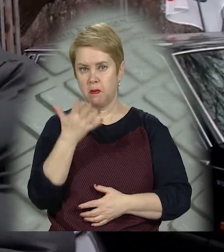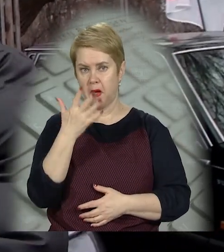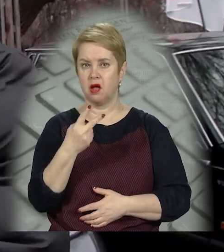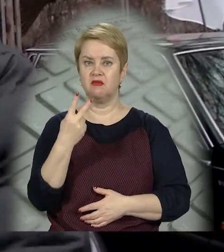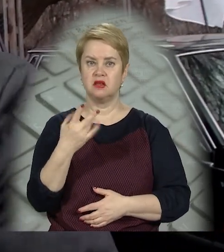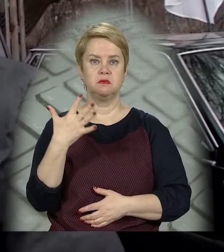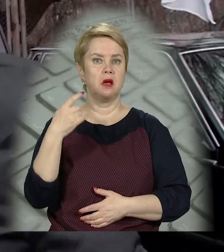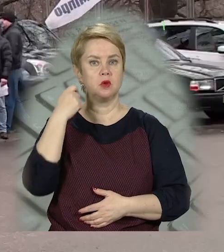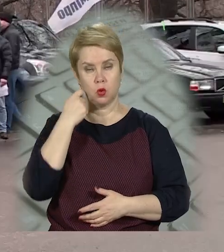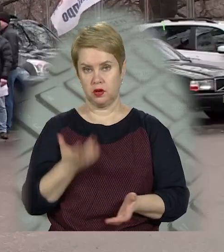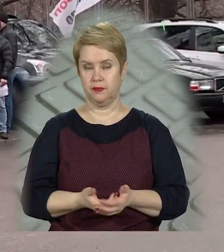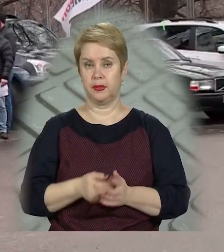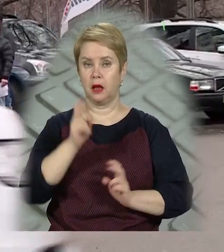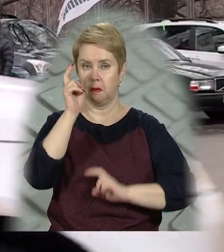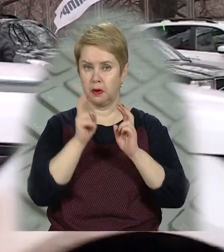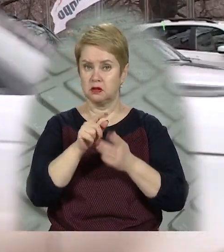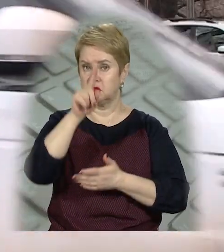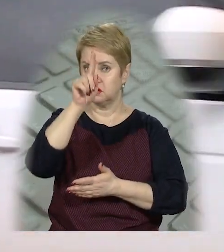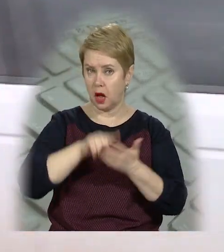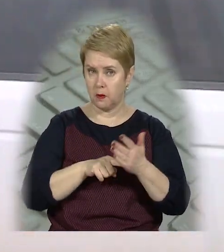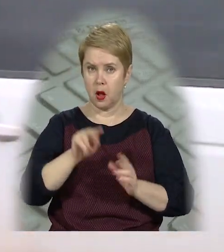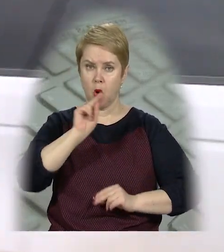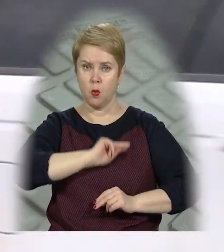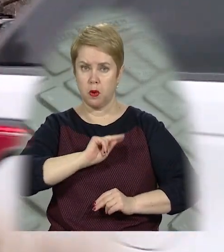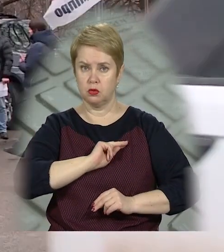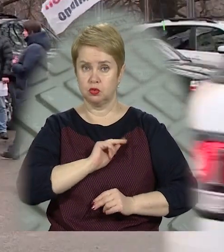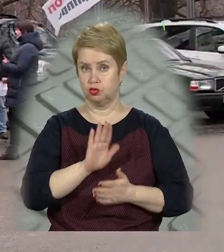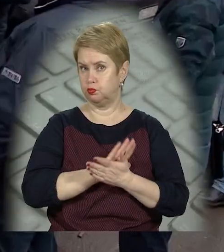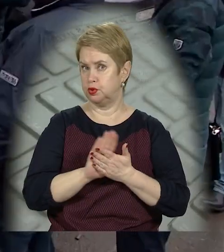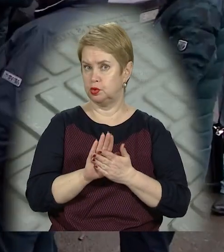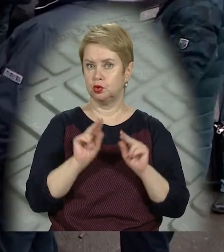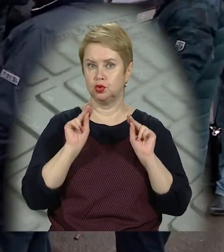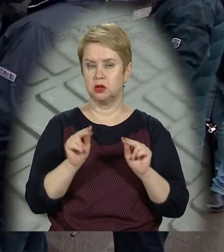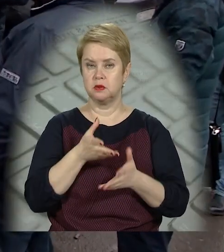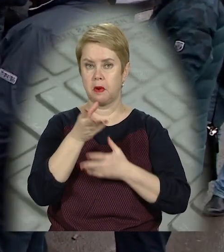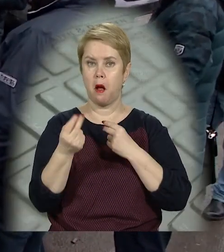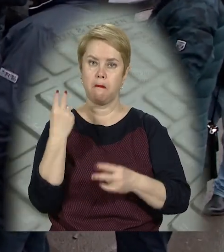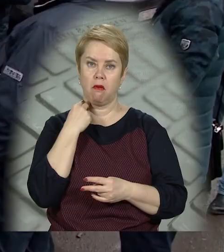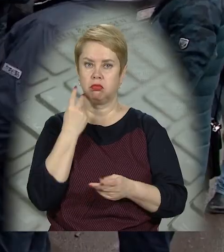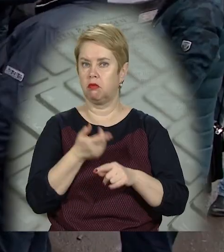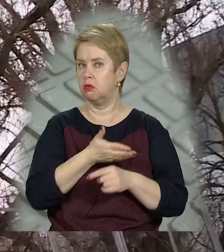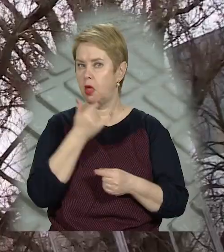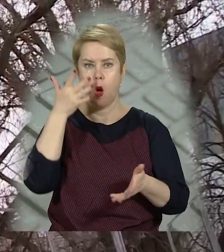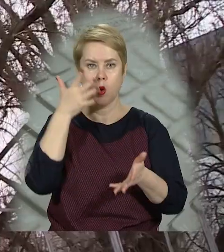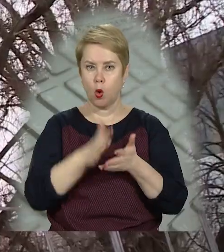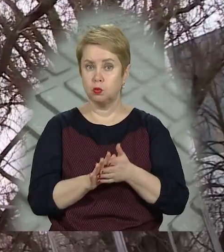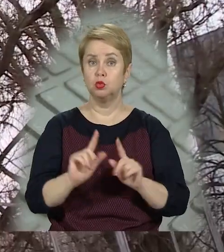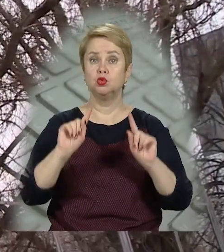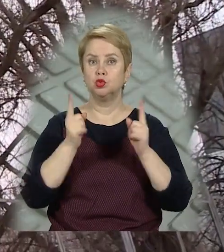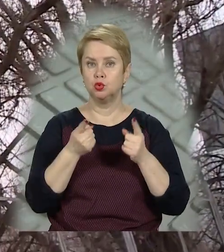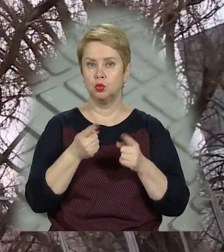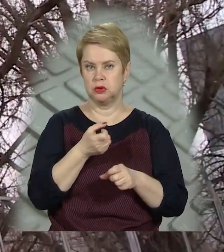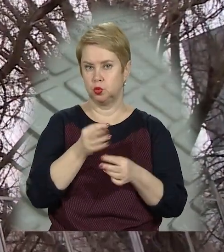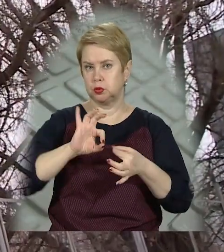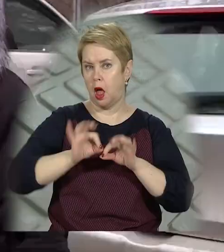-20 років. Підприємці запевняють, працюють у Білу, справно сплачують податки. Їх не розуміють, чому